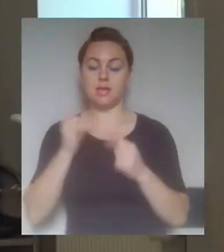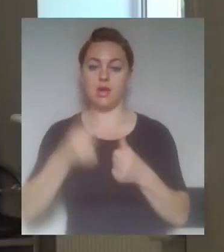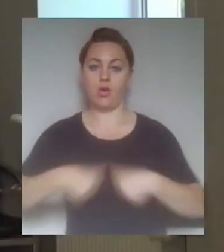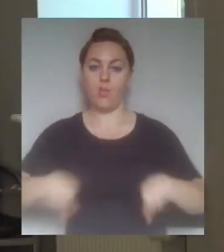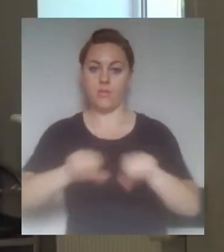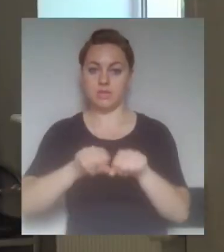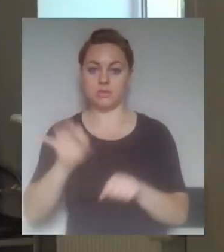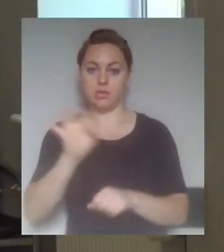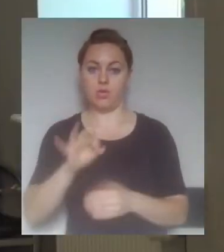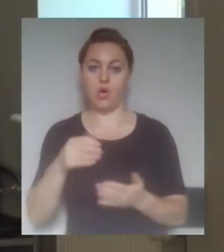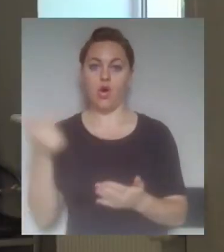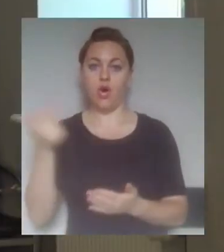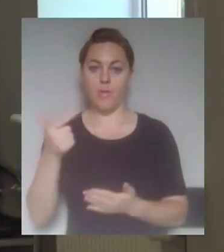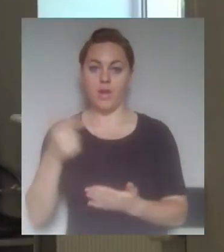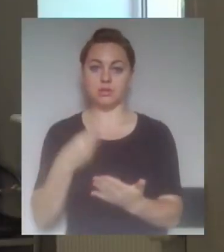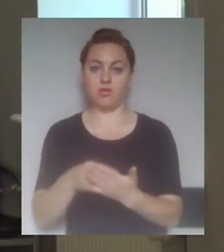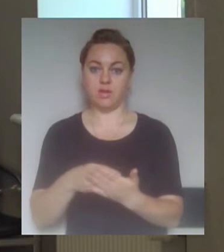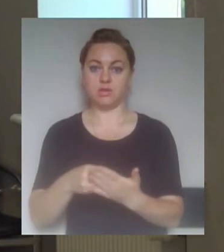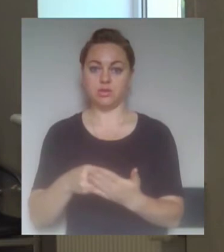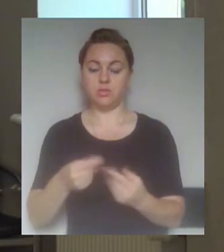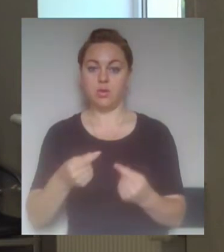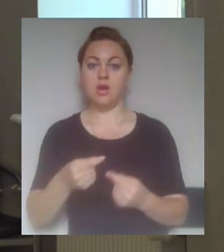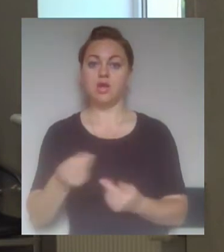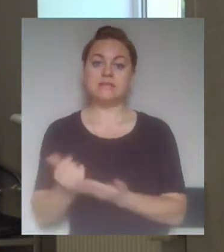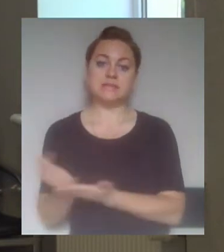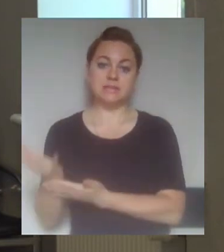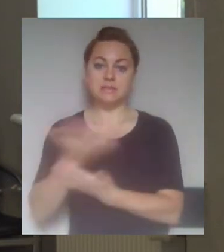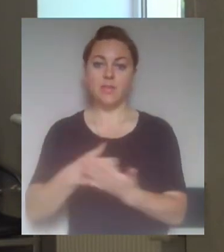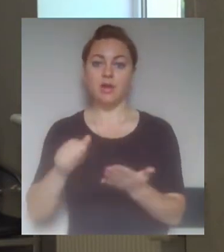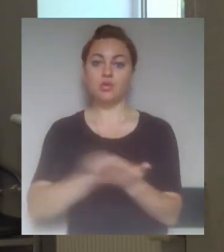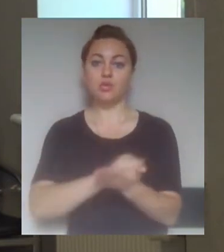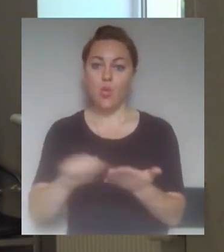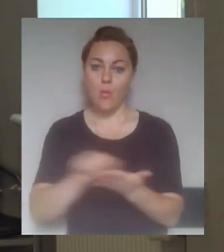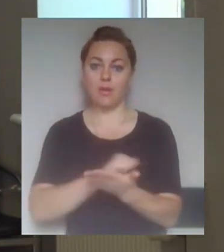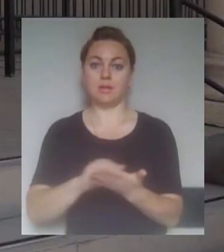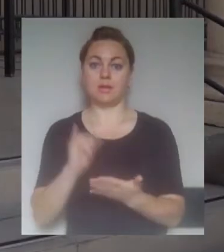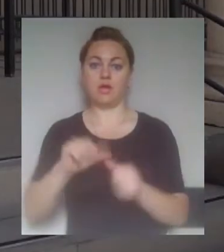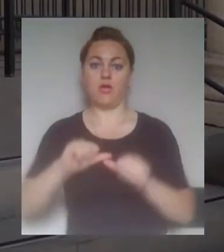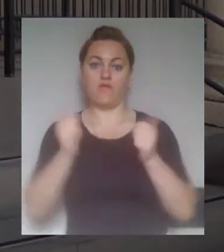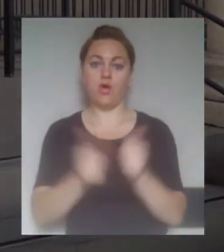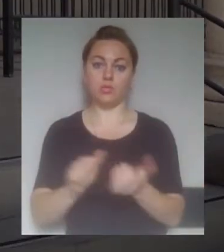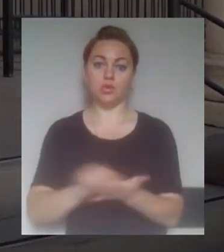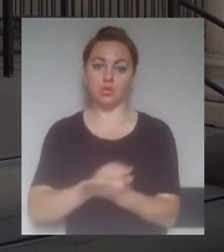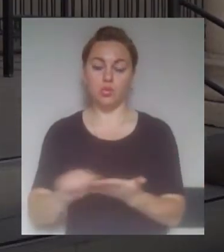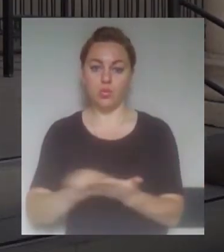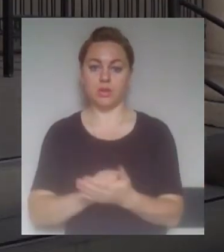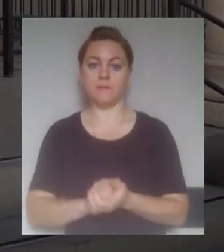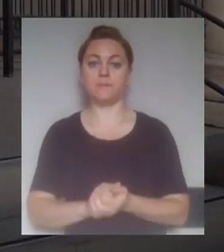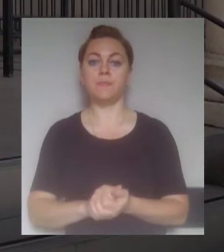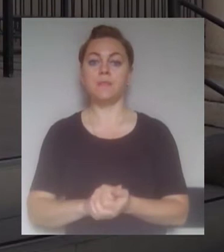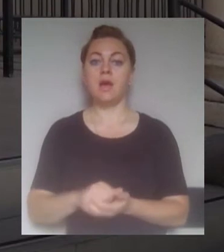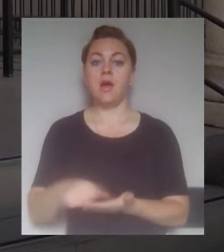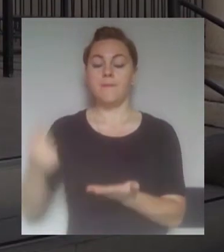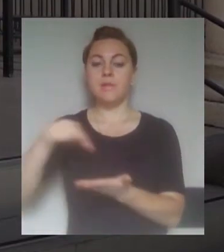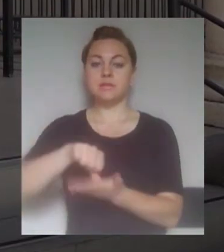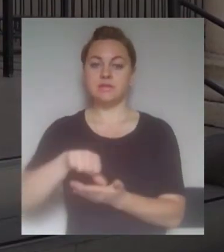додатково десь щось дозбирати, а може навіть і оформити якісь документи. Представниці Одеської міської ради